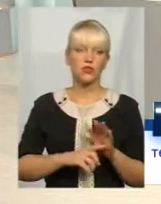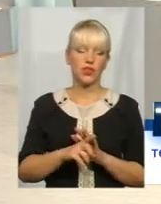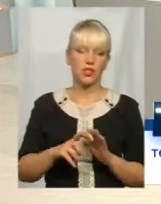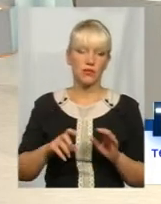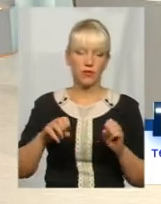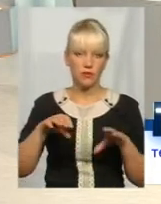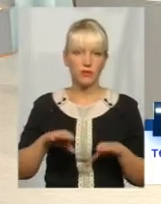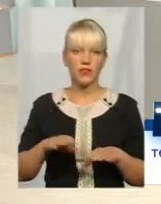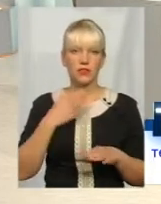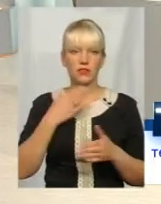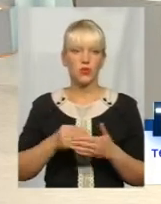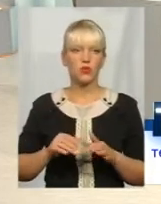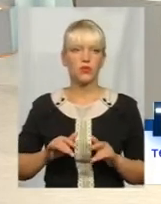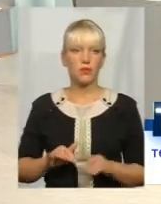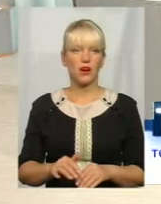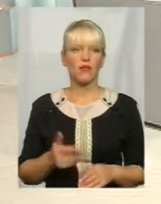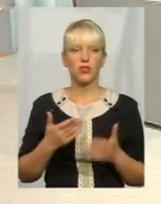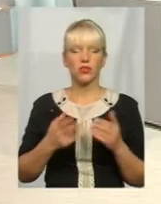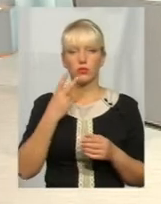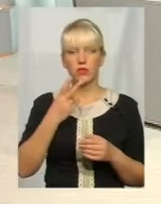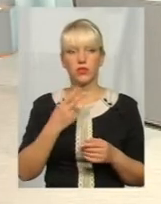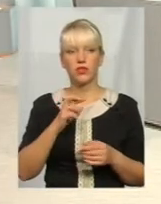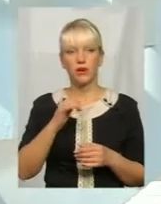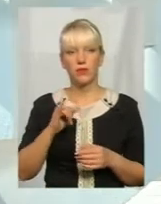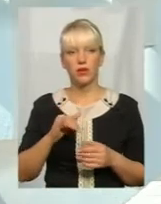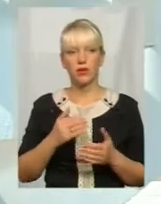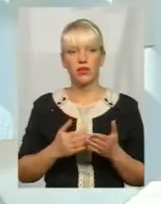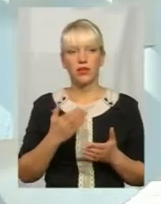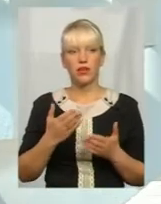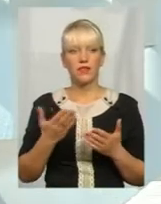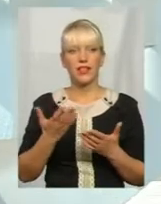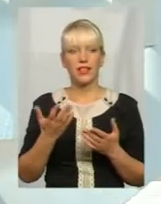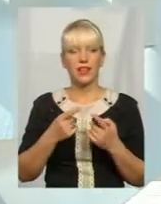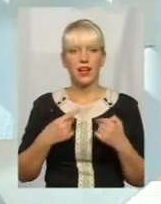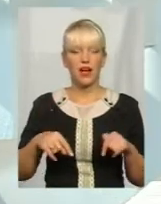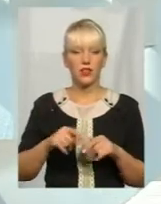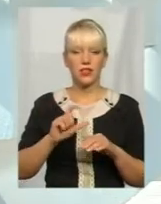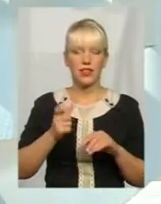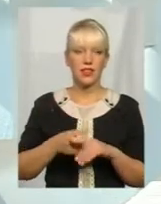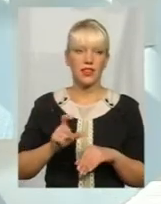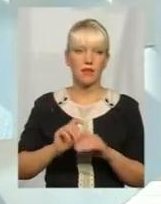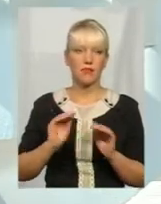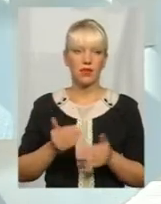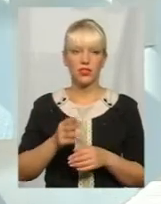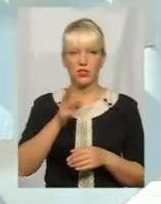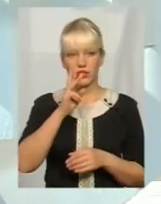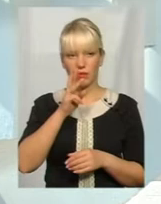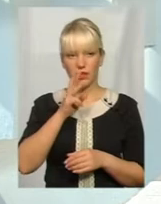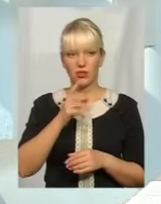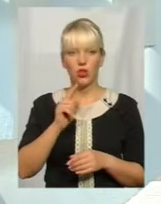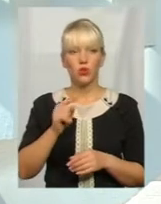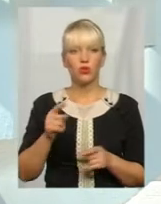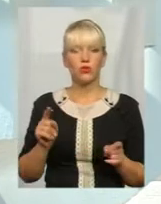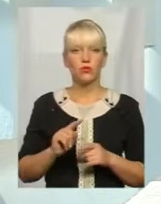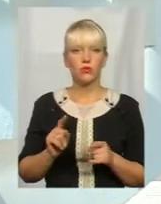власну справу? Якщо так орієнтуватися, я би розпочав, напевно, в якій галузі найменші заробітні плати. Тому